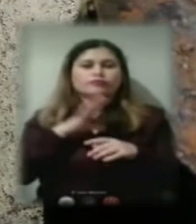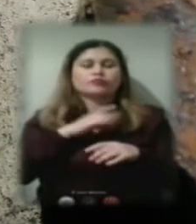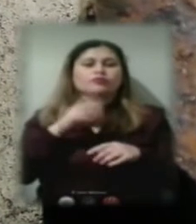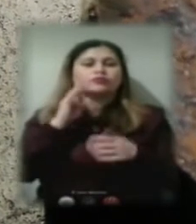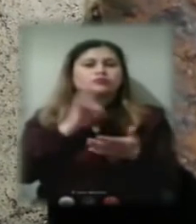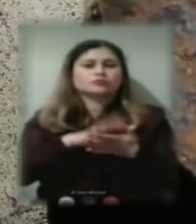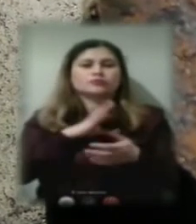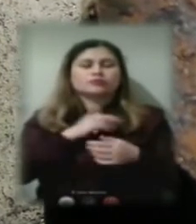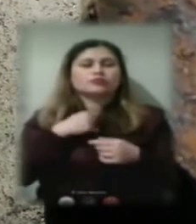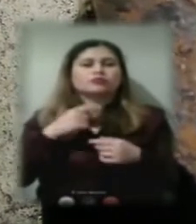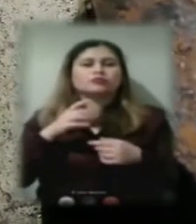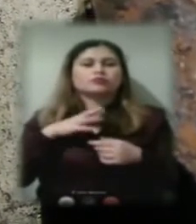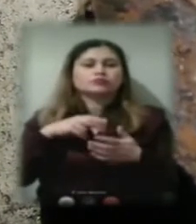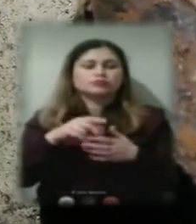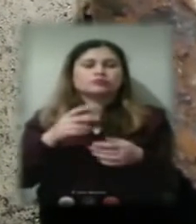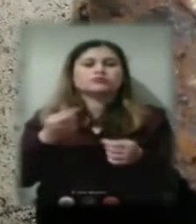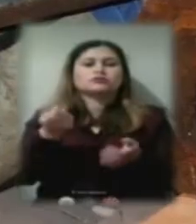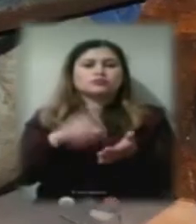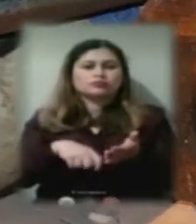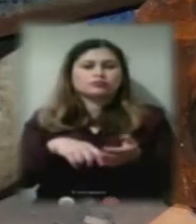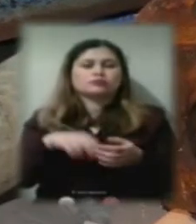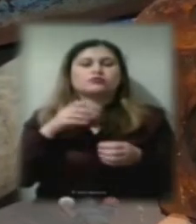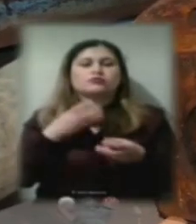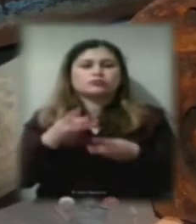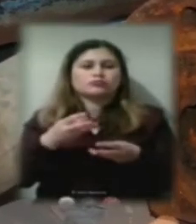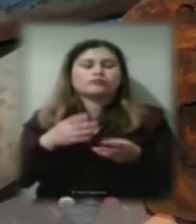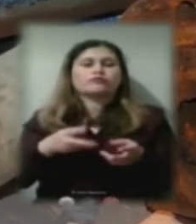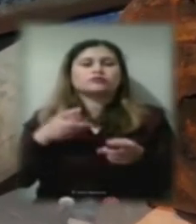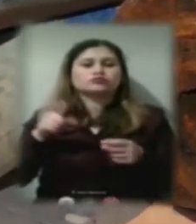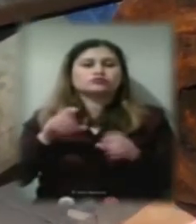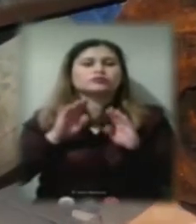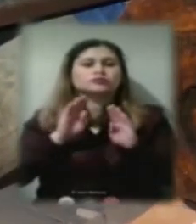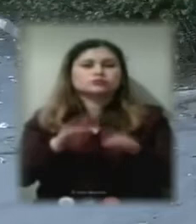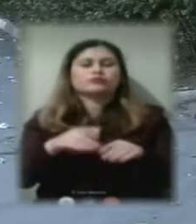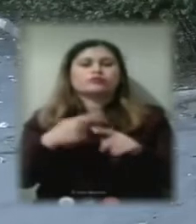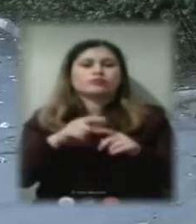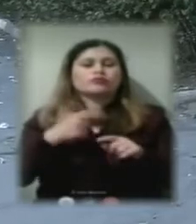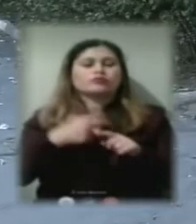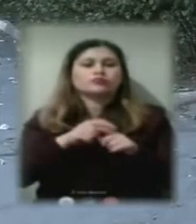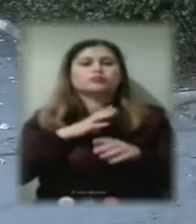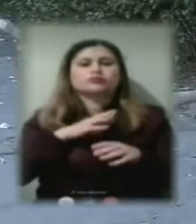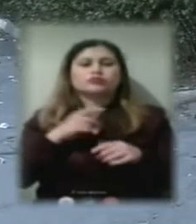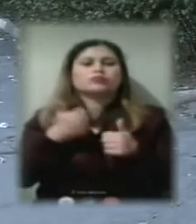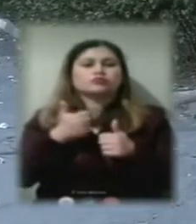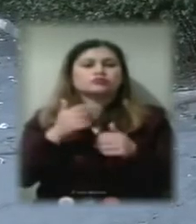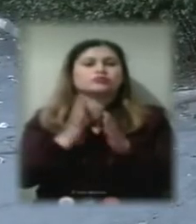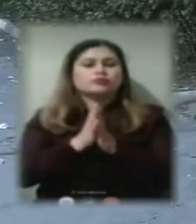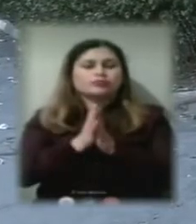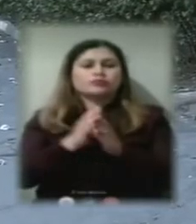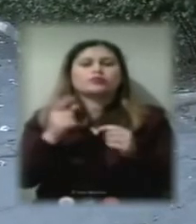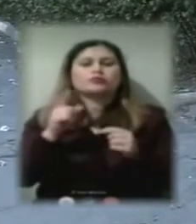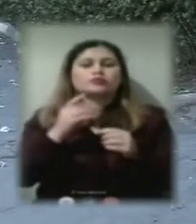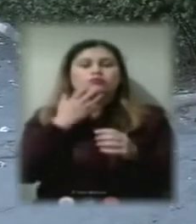перекривати опалення, вирізати, щось вставляти. Ми дуже розраховували на державну програму теплий кредит.